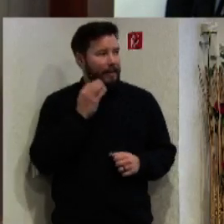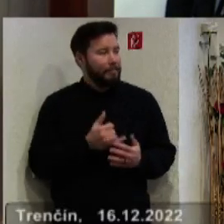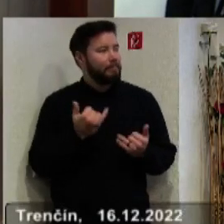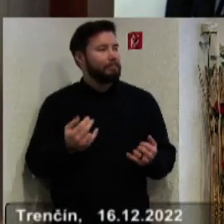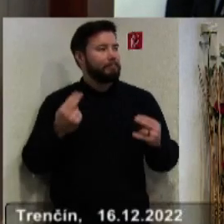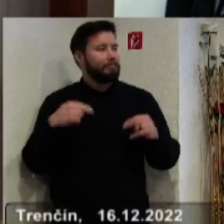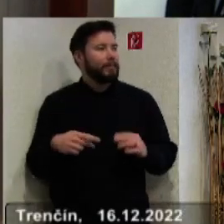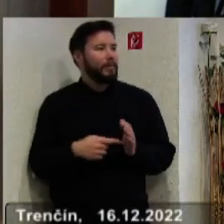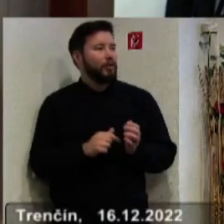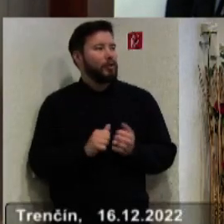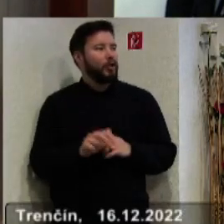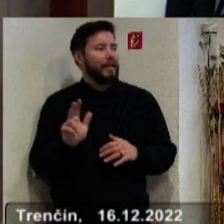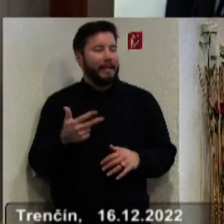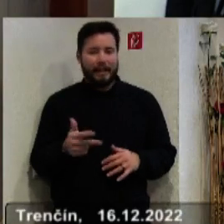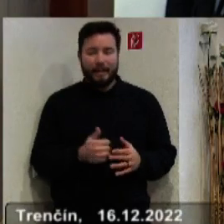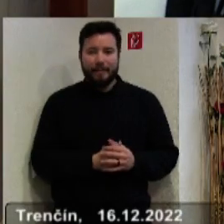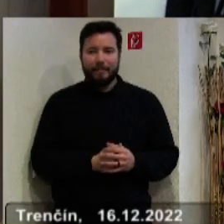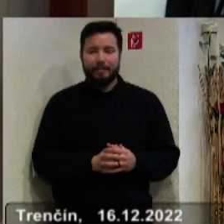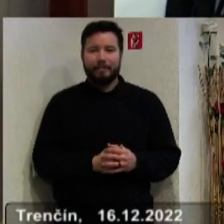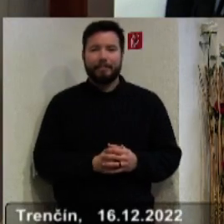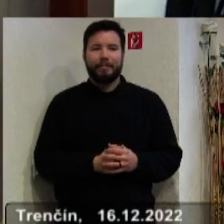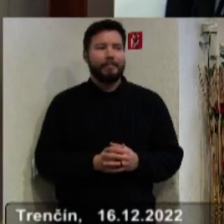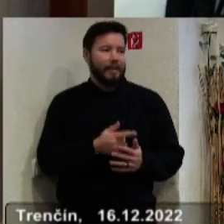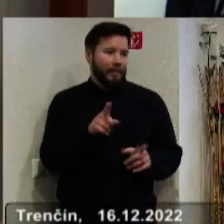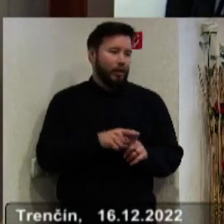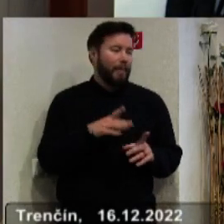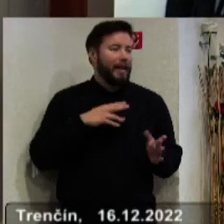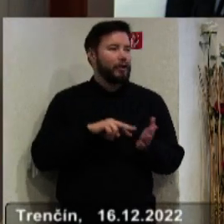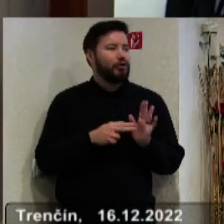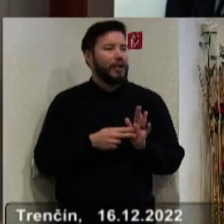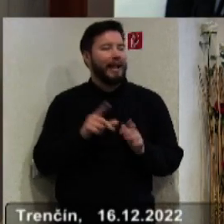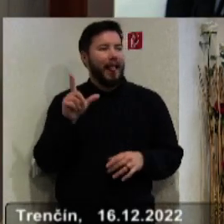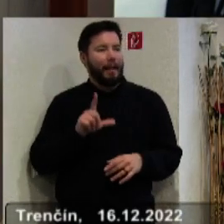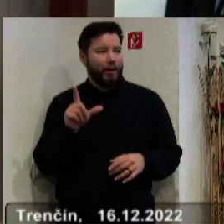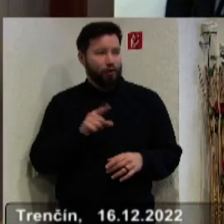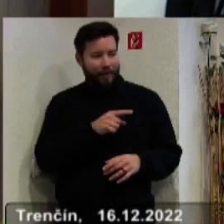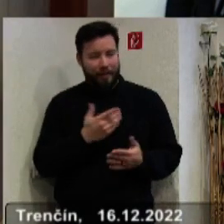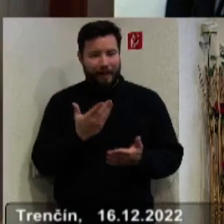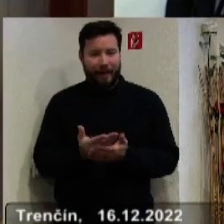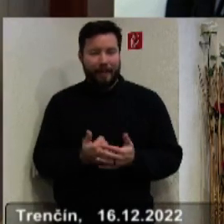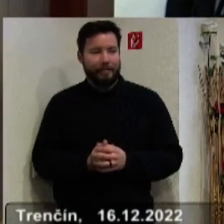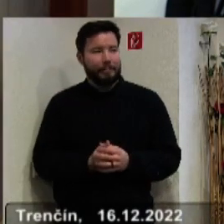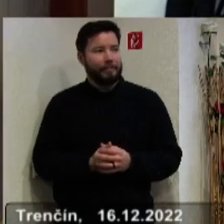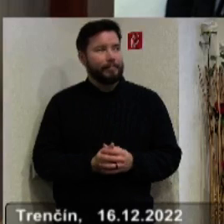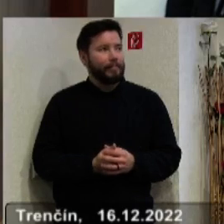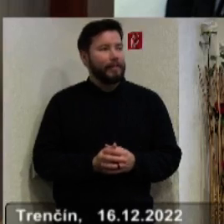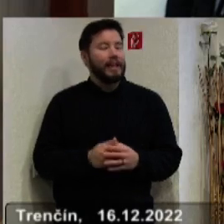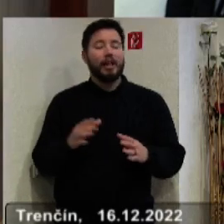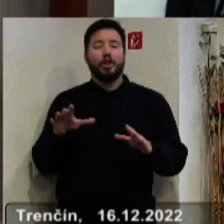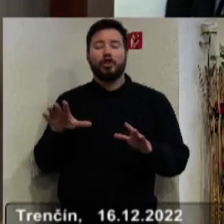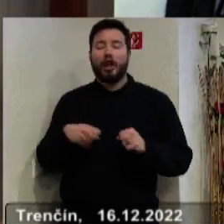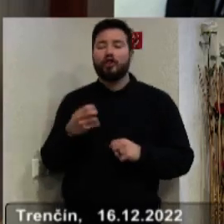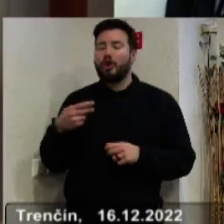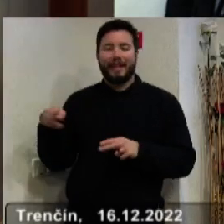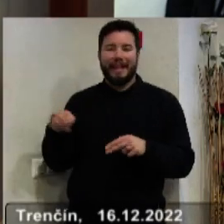Prejdeme k bodu číslo 13, ktorý predkladá opätovanie pani Inžierka Lamačková. A to je návrh projektu na schválenie podania žiadosti o NFP